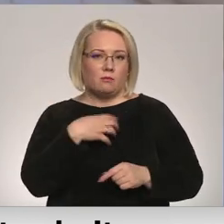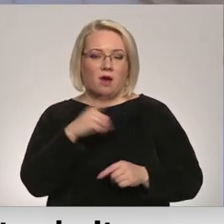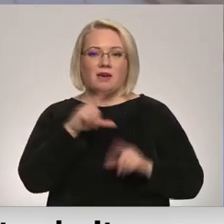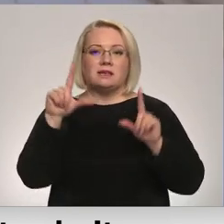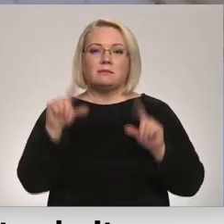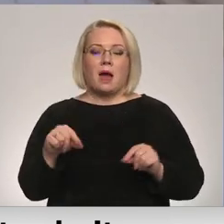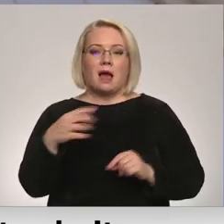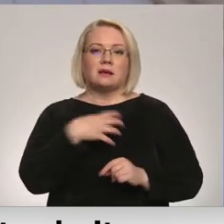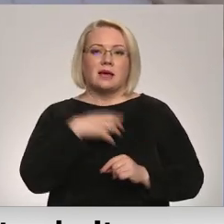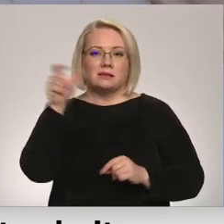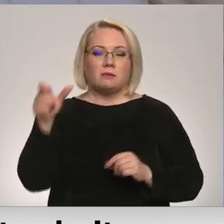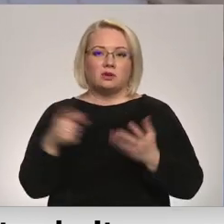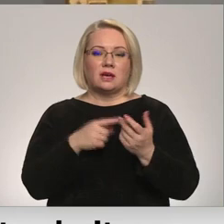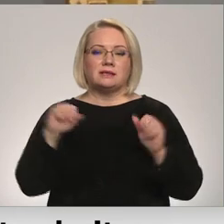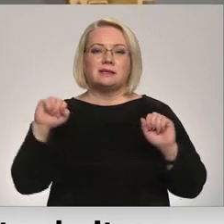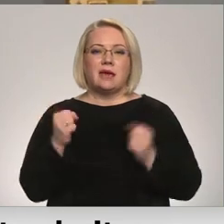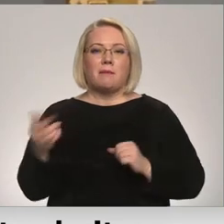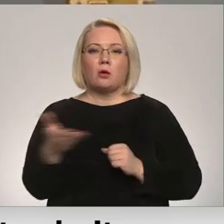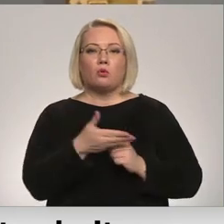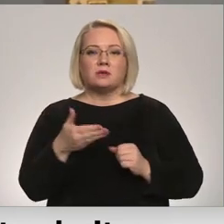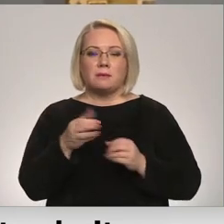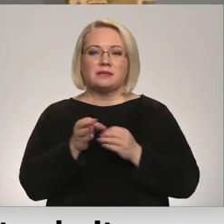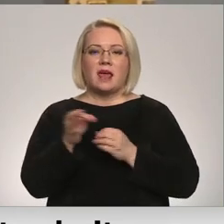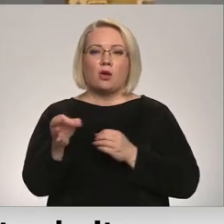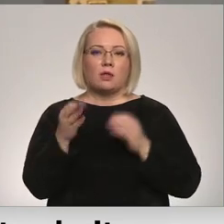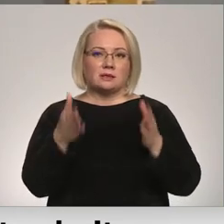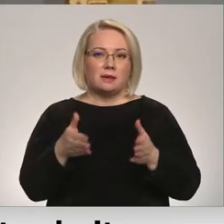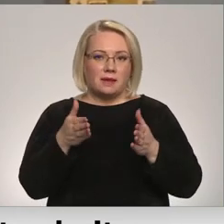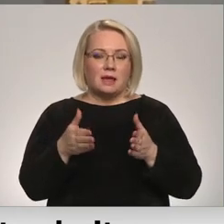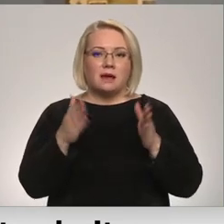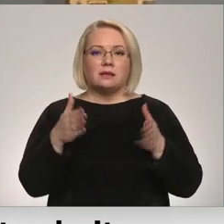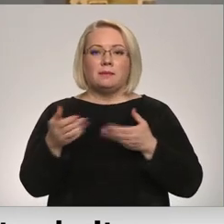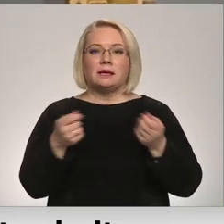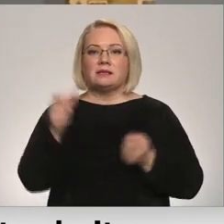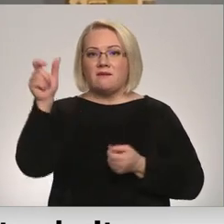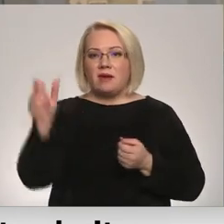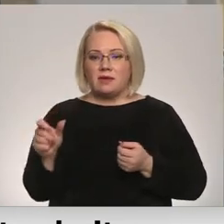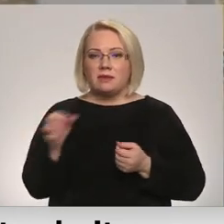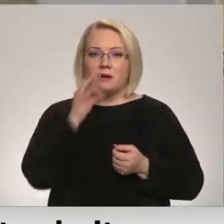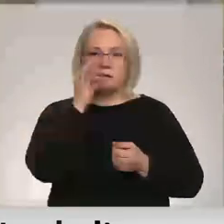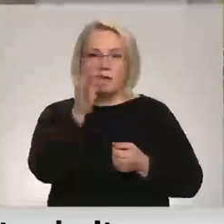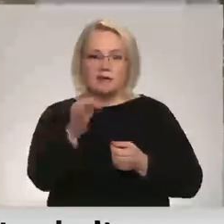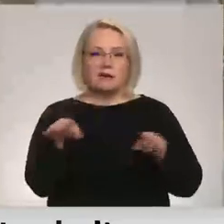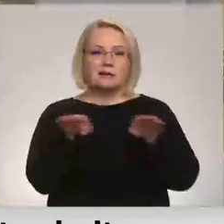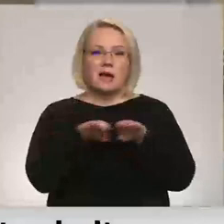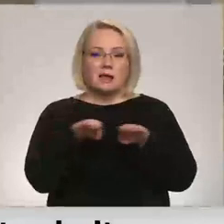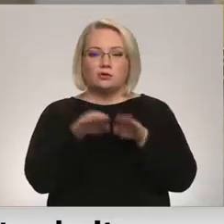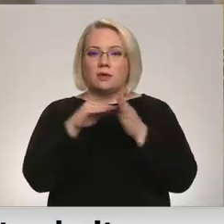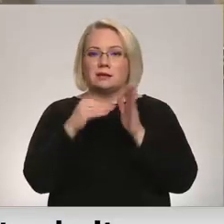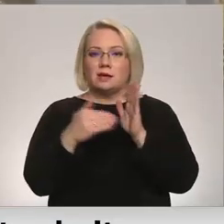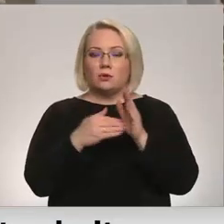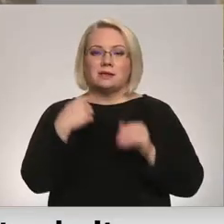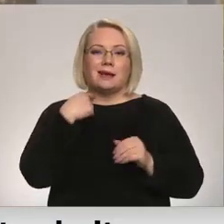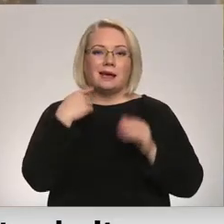saslimušo mediķu šobrīd ir Ziemeļkurzemes reģionālajā slimnīcā. Slimnīcas vadītājas RTV atzīst, ka salīdzinot ar situāciju